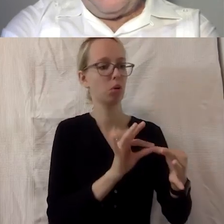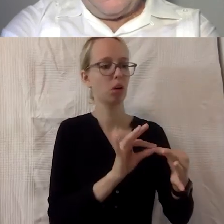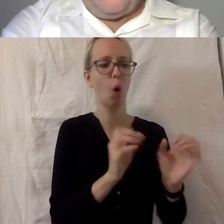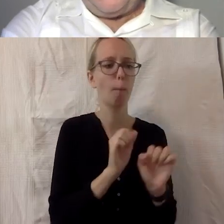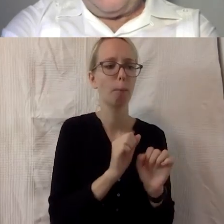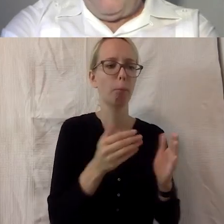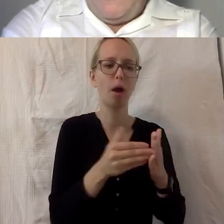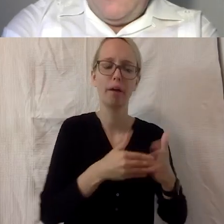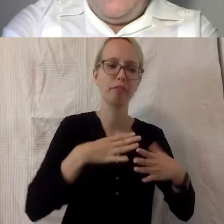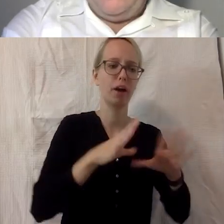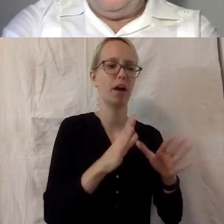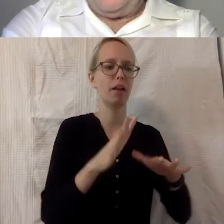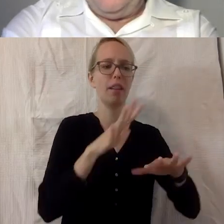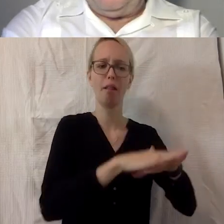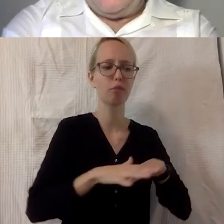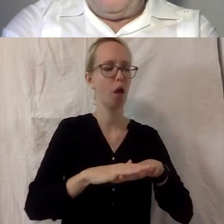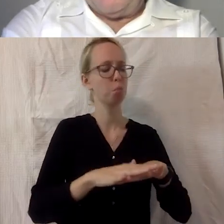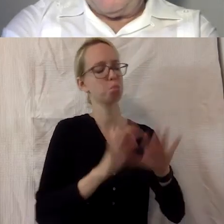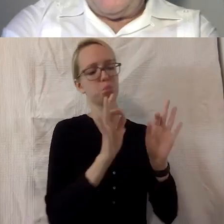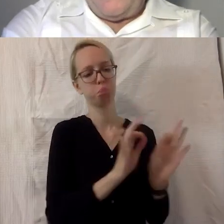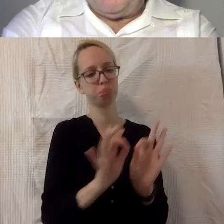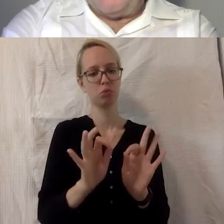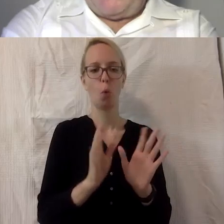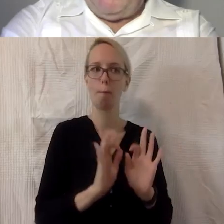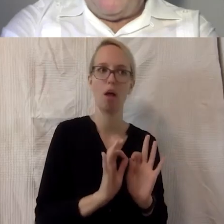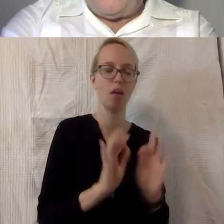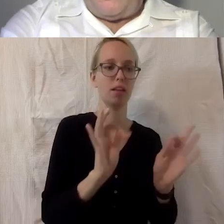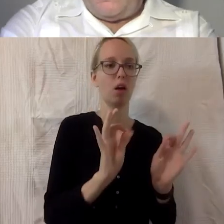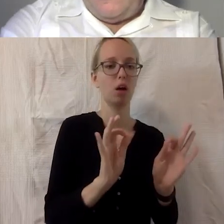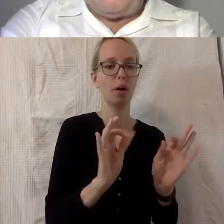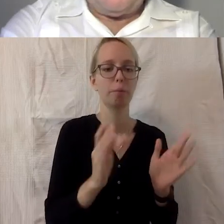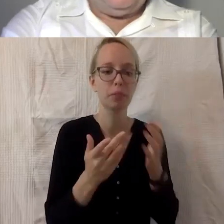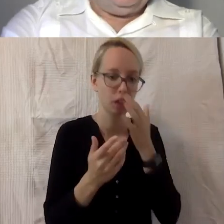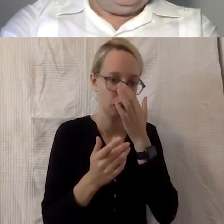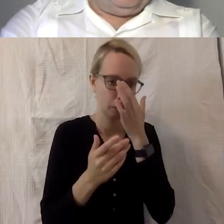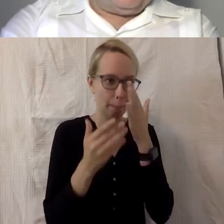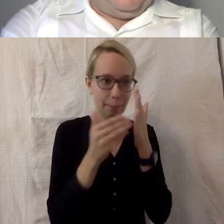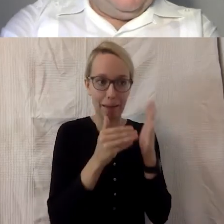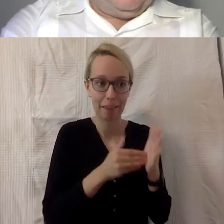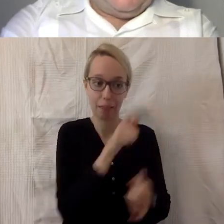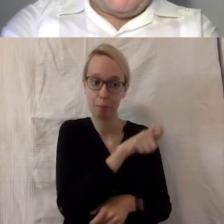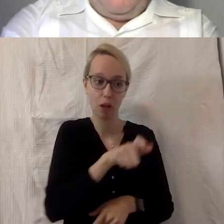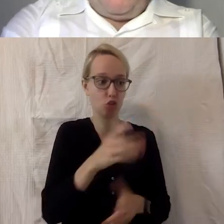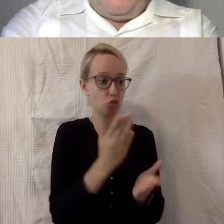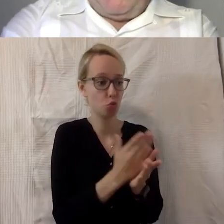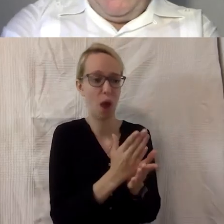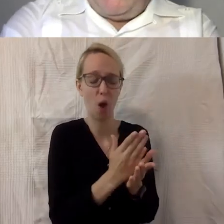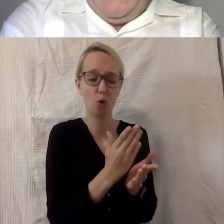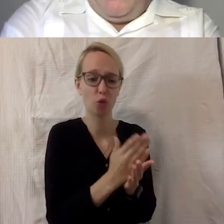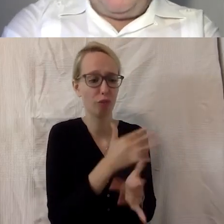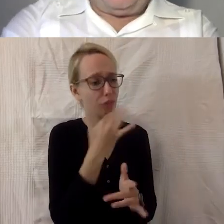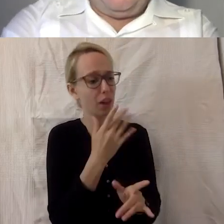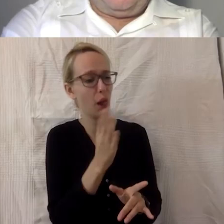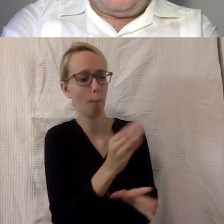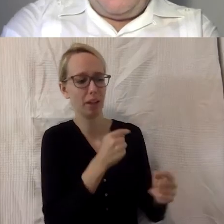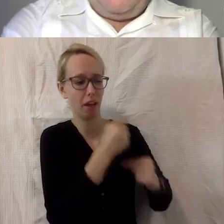und noch mal behinderte Menschen haben da Schrittmacherfunktionen gehabt. Ich habe erzählt, Wind & Surfer ist